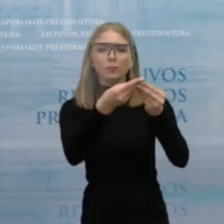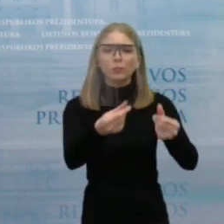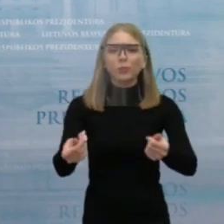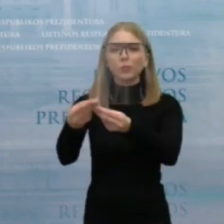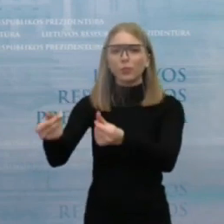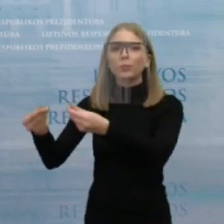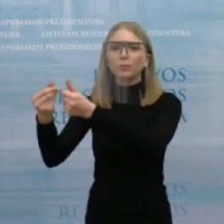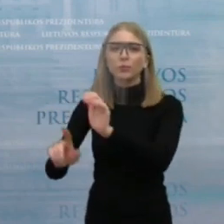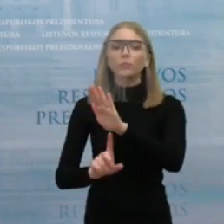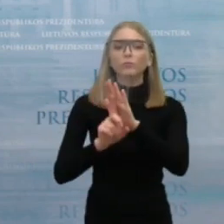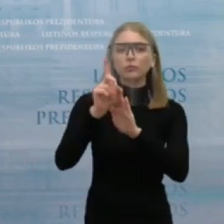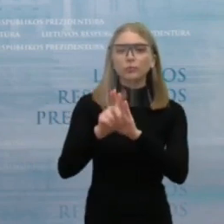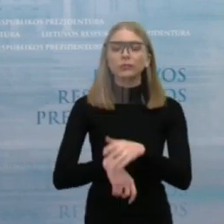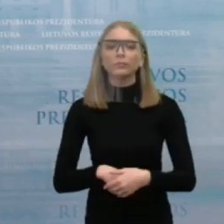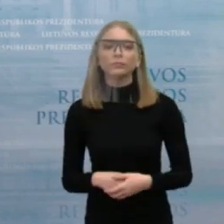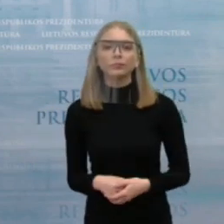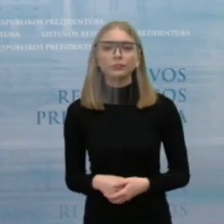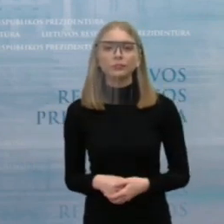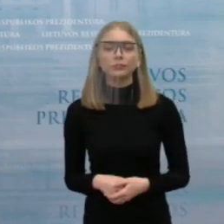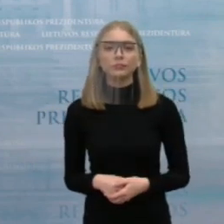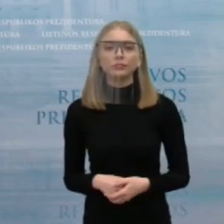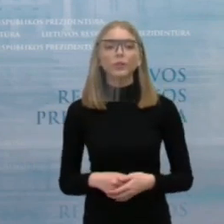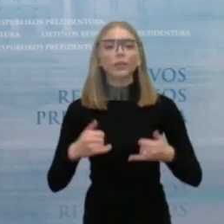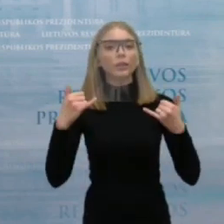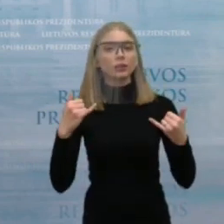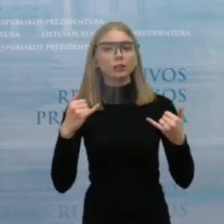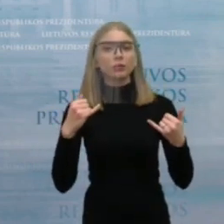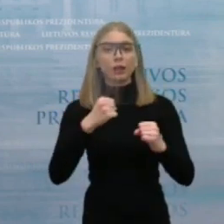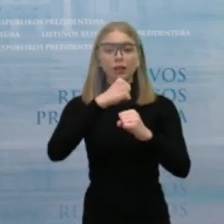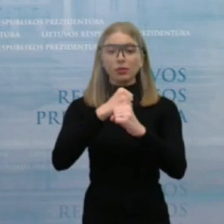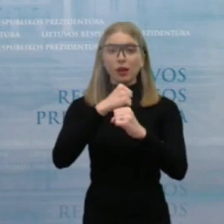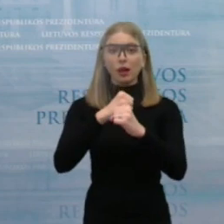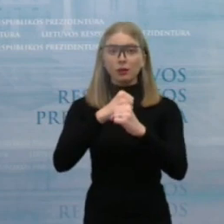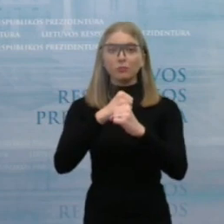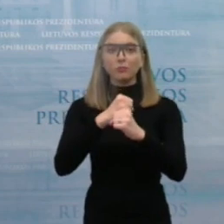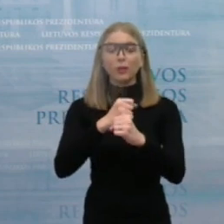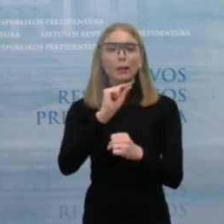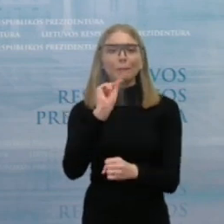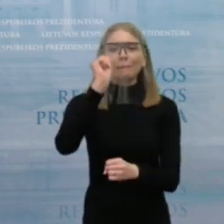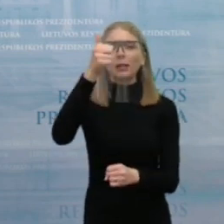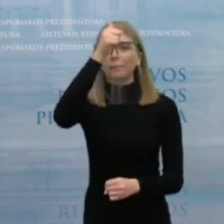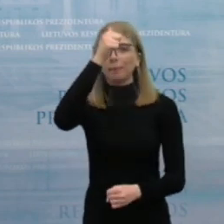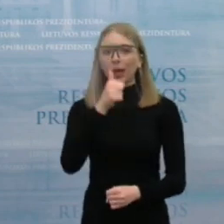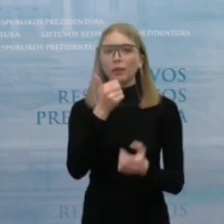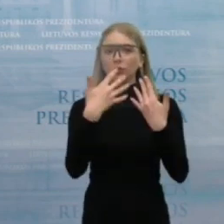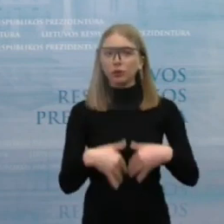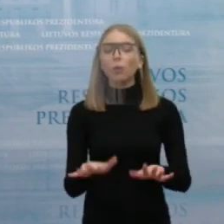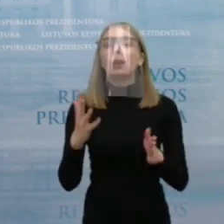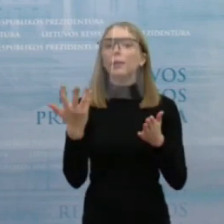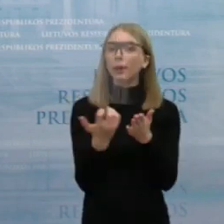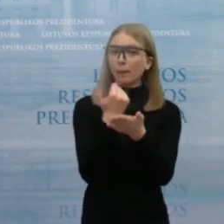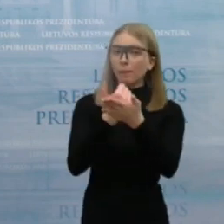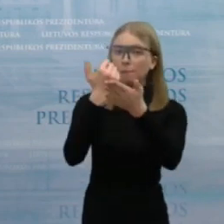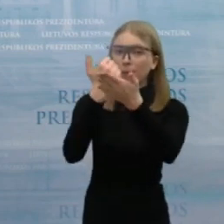problemas ir per pirmą darbo mėnesį galima pasižiaugti konkrečiais rezultatais, ypač šį